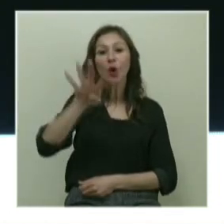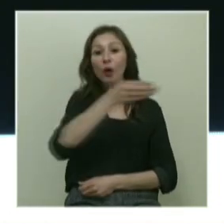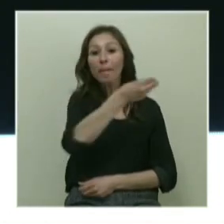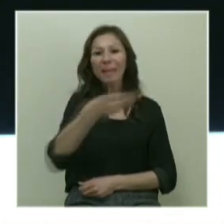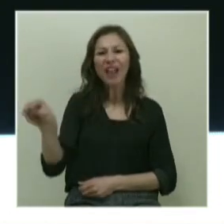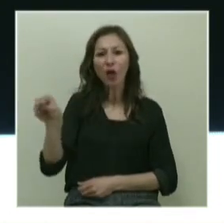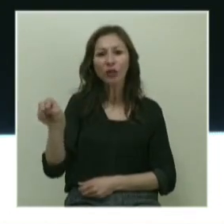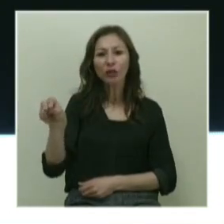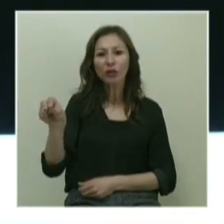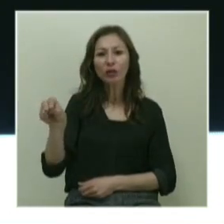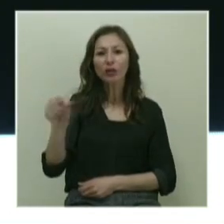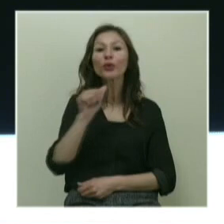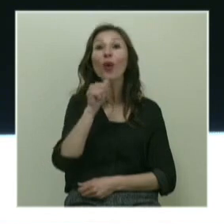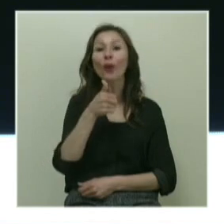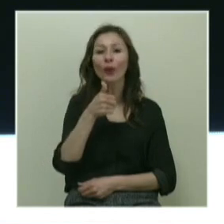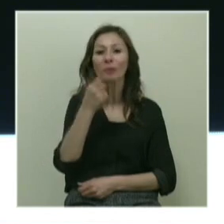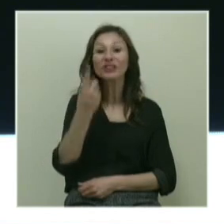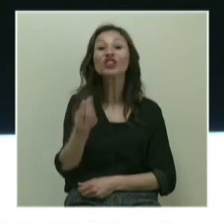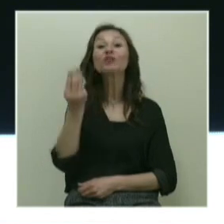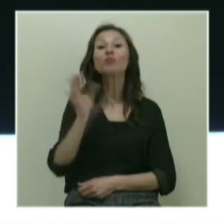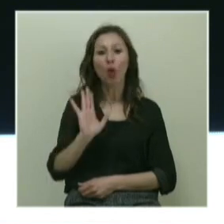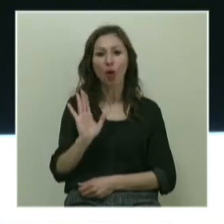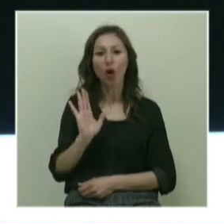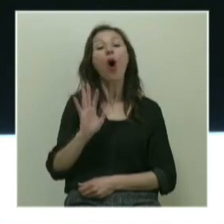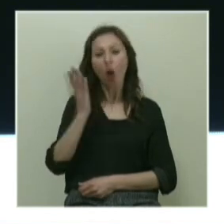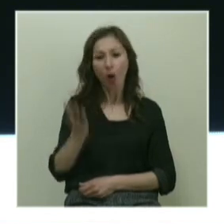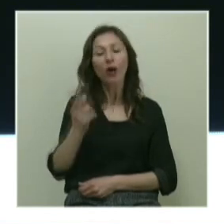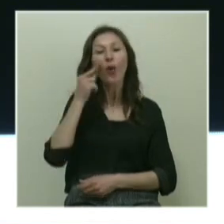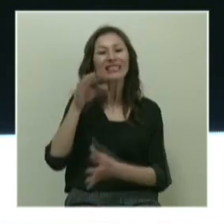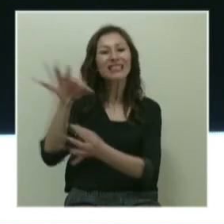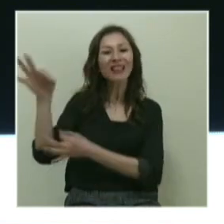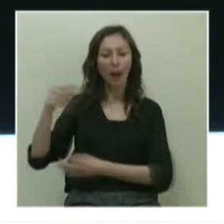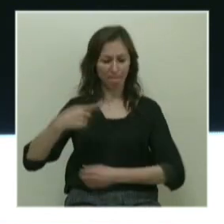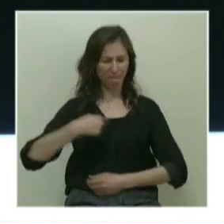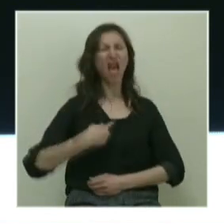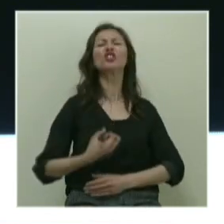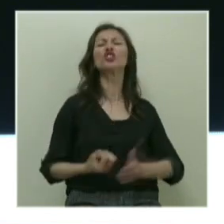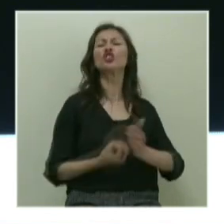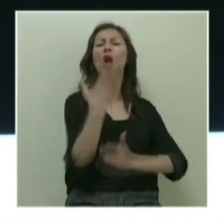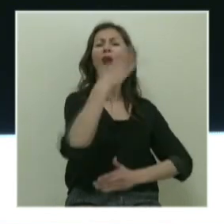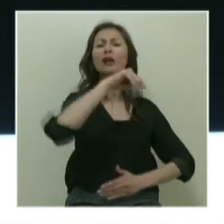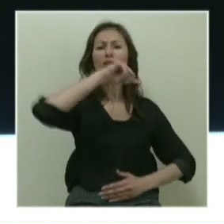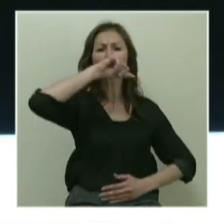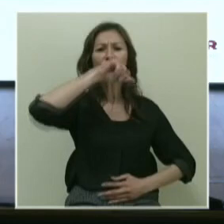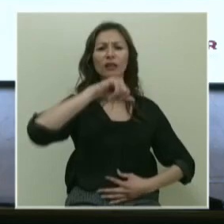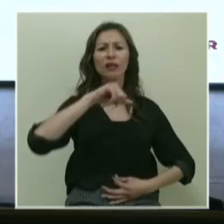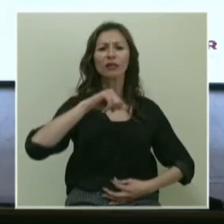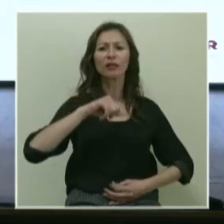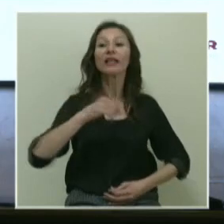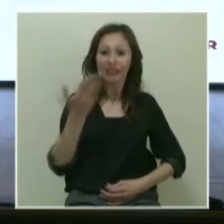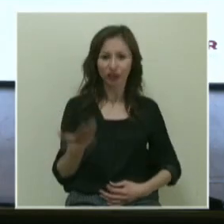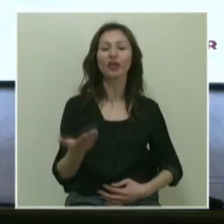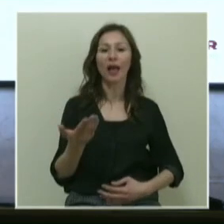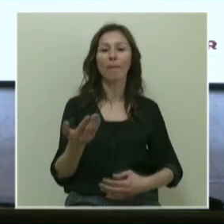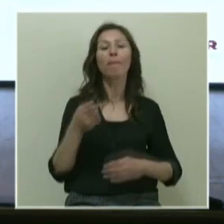yok. Ama gene de o insanları ben çıkardım ya. İşte